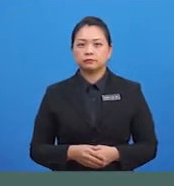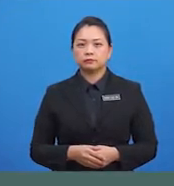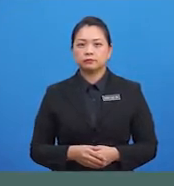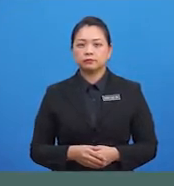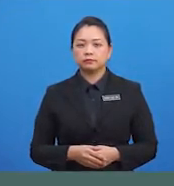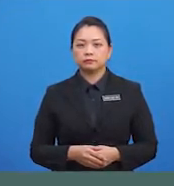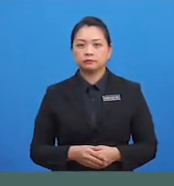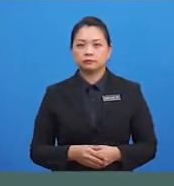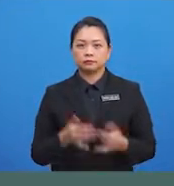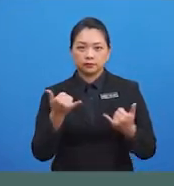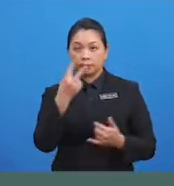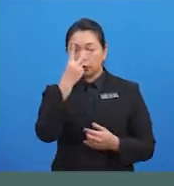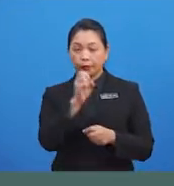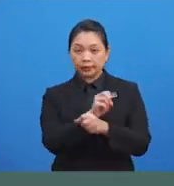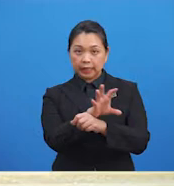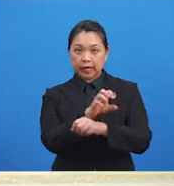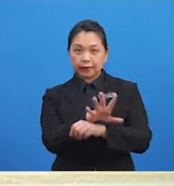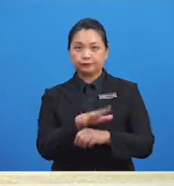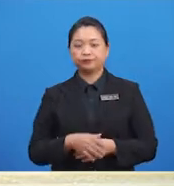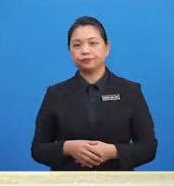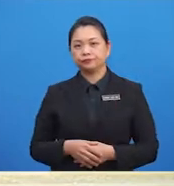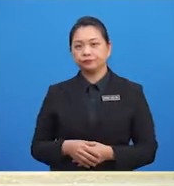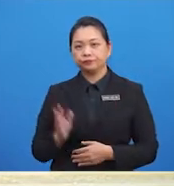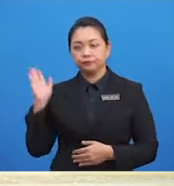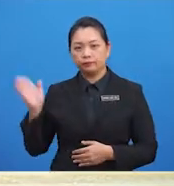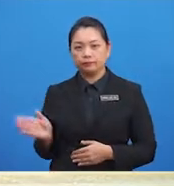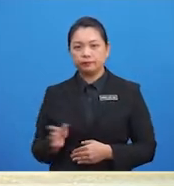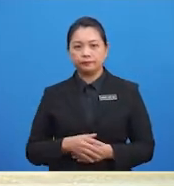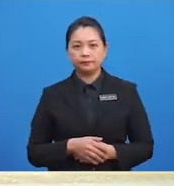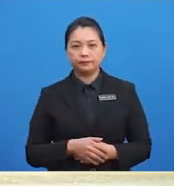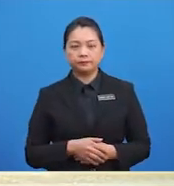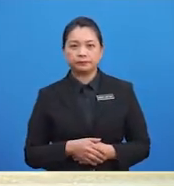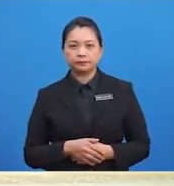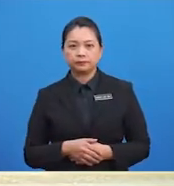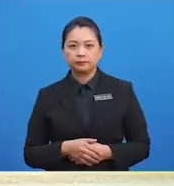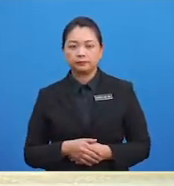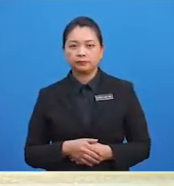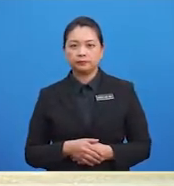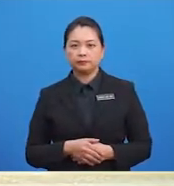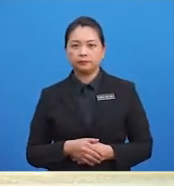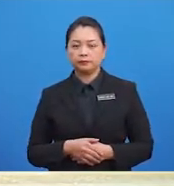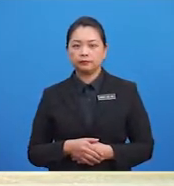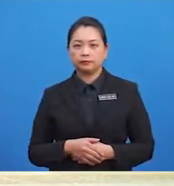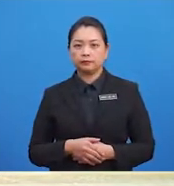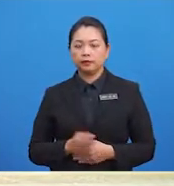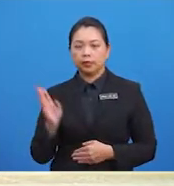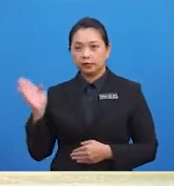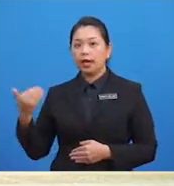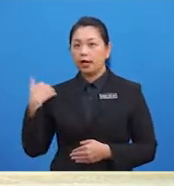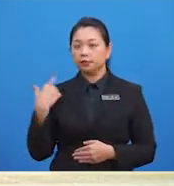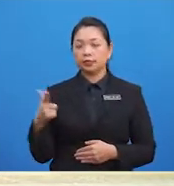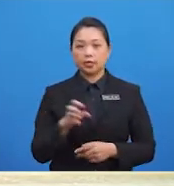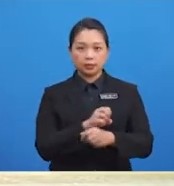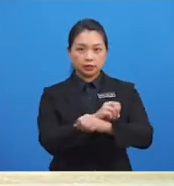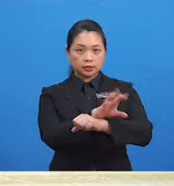dijangkiti Coronavirus ini Haa, inilah kesan akibat Coronavirus